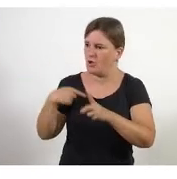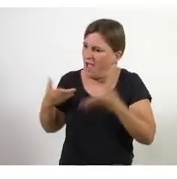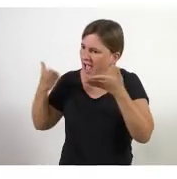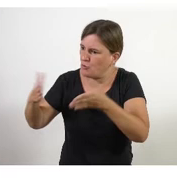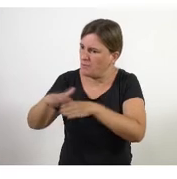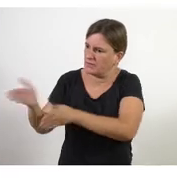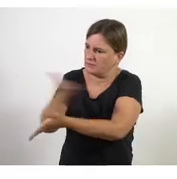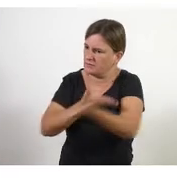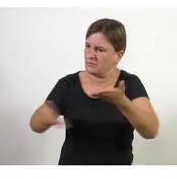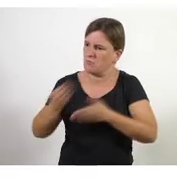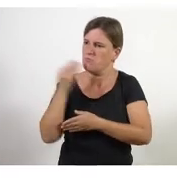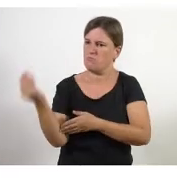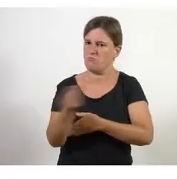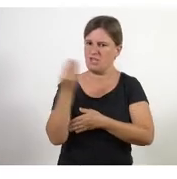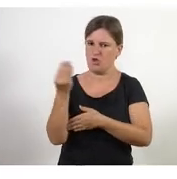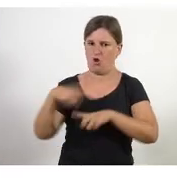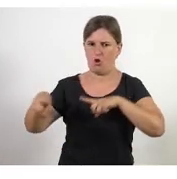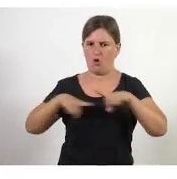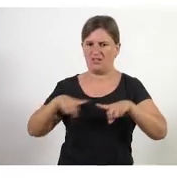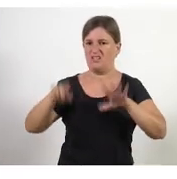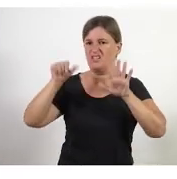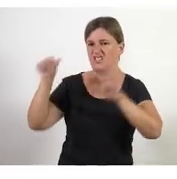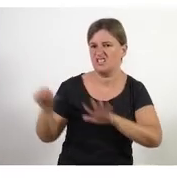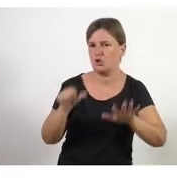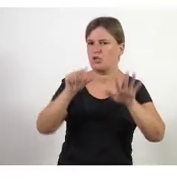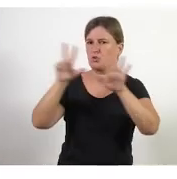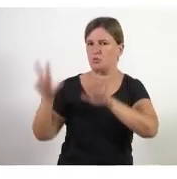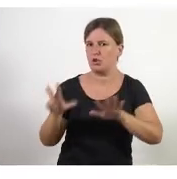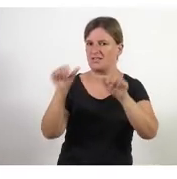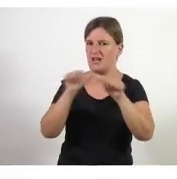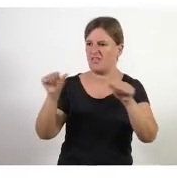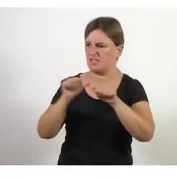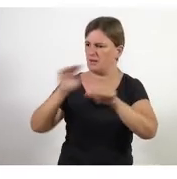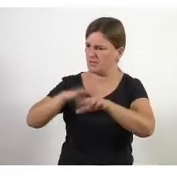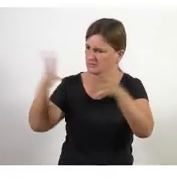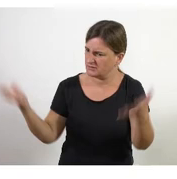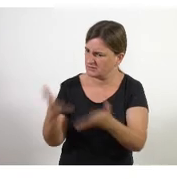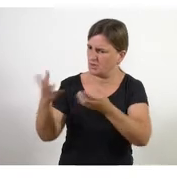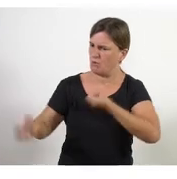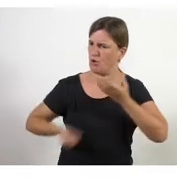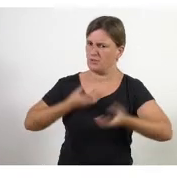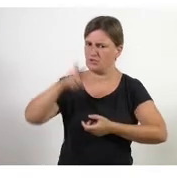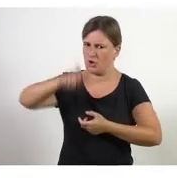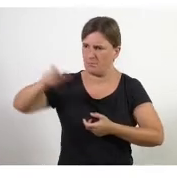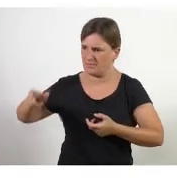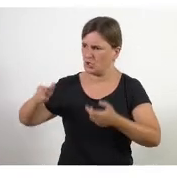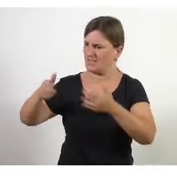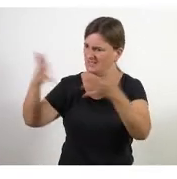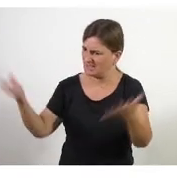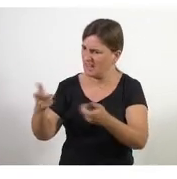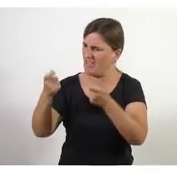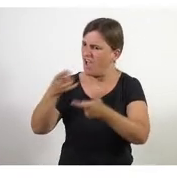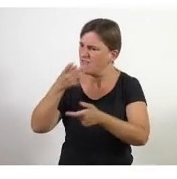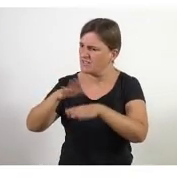dedica 6-8 hores a la setmana a desenvolupar les persones i motivar-les a facilitar que les coses passin a